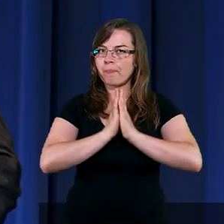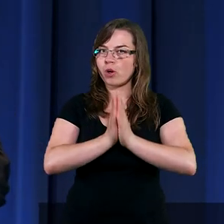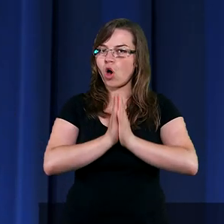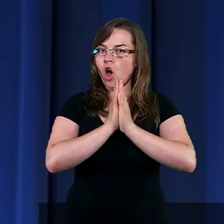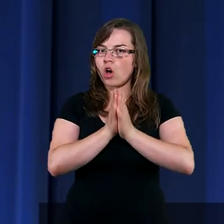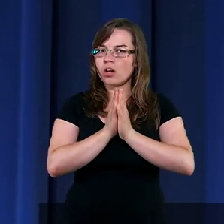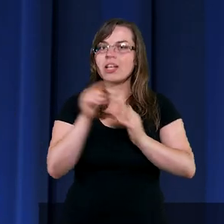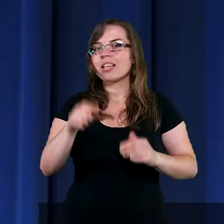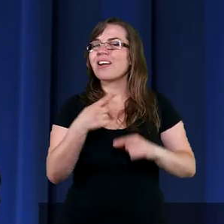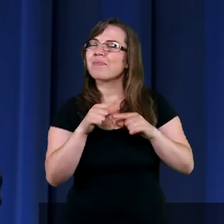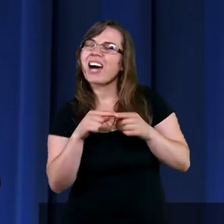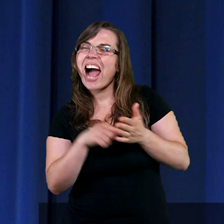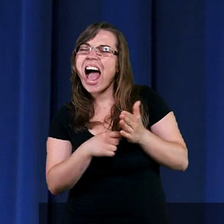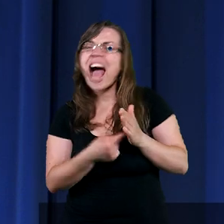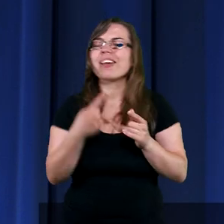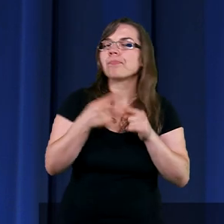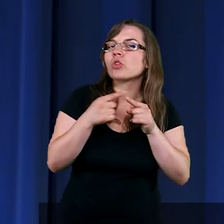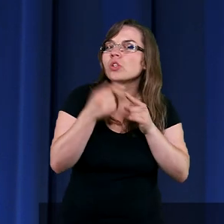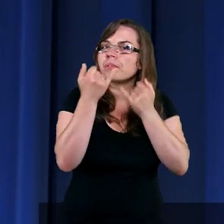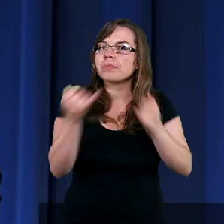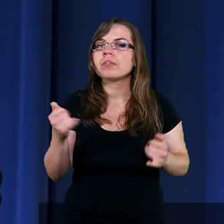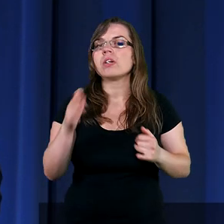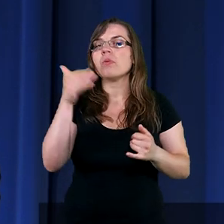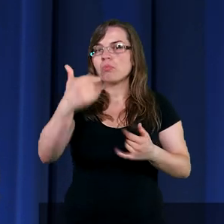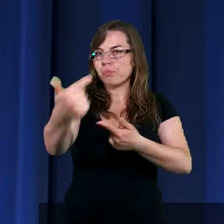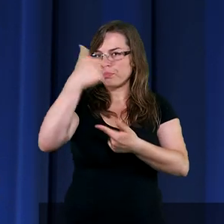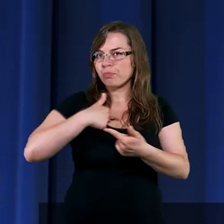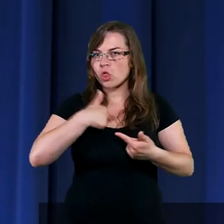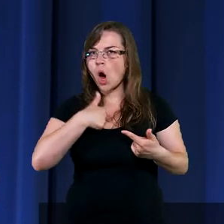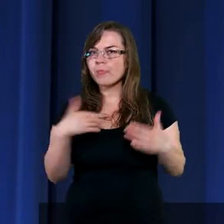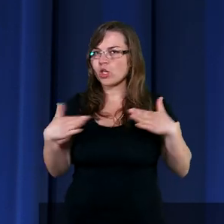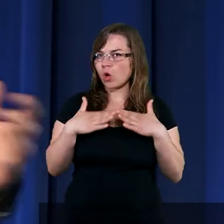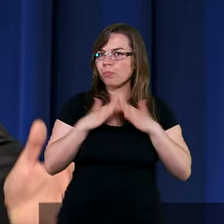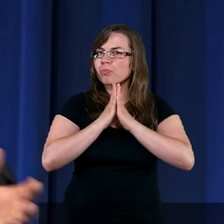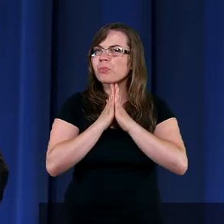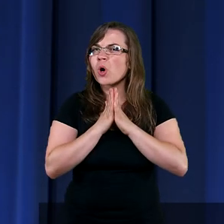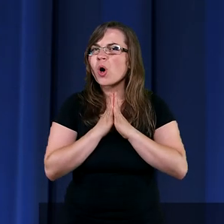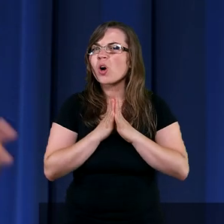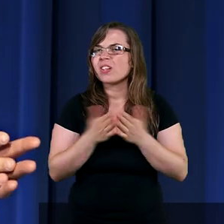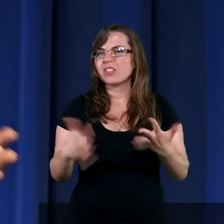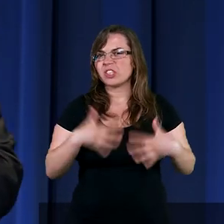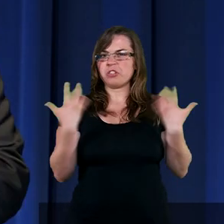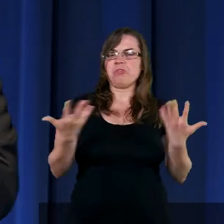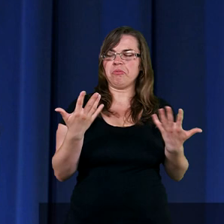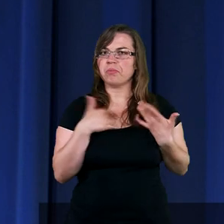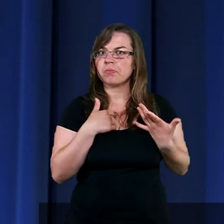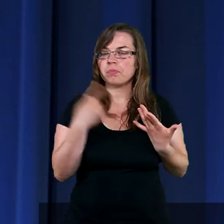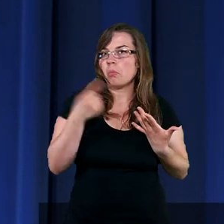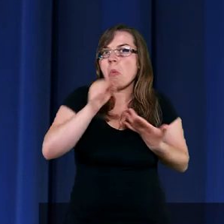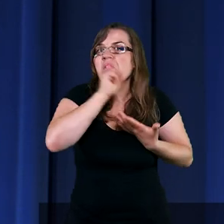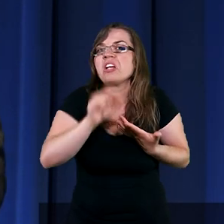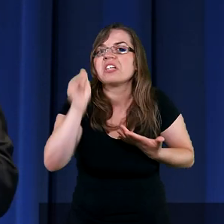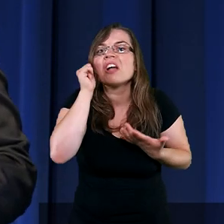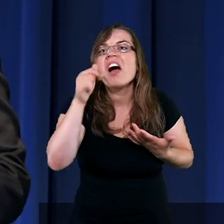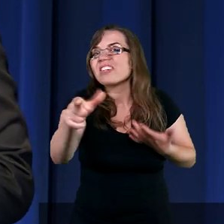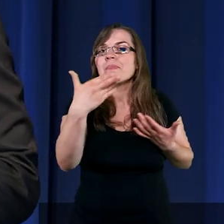Tym razem trochę inną niż zwykle. Mógłbyś do mnie do domu przyjechać. Pastor się trochę zdziwił, bo nigdy czegoś takiego